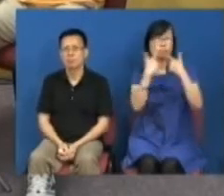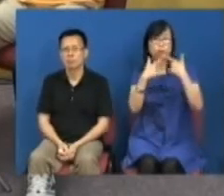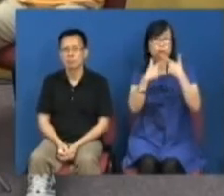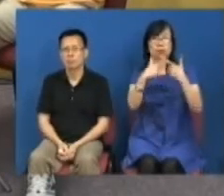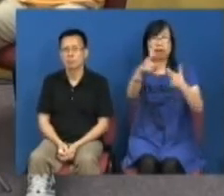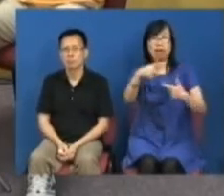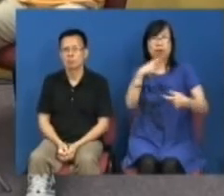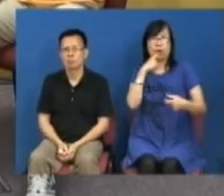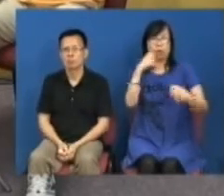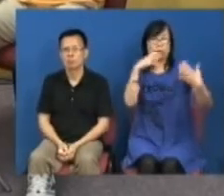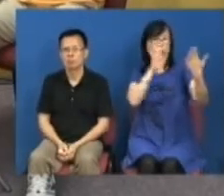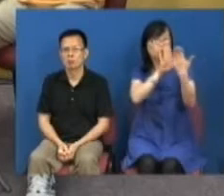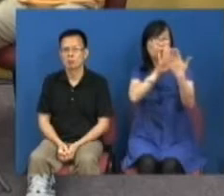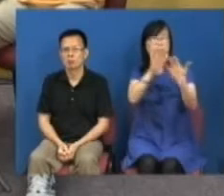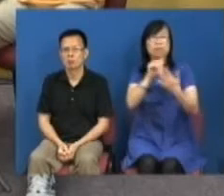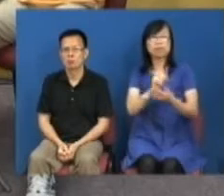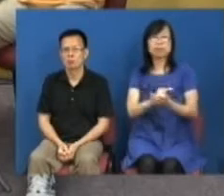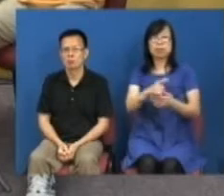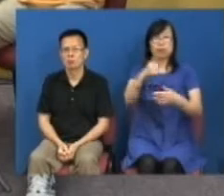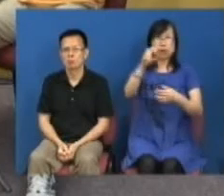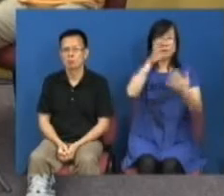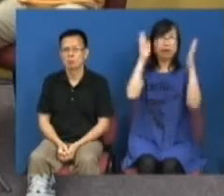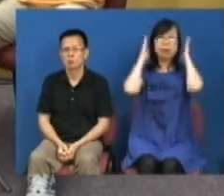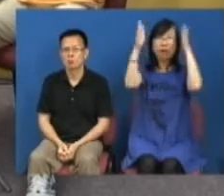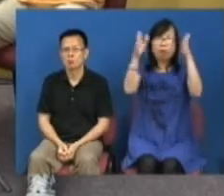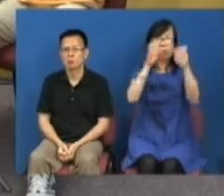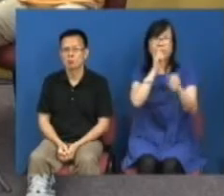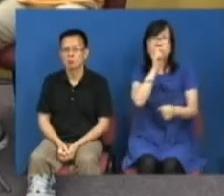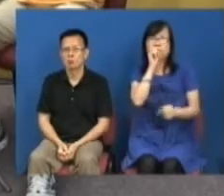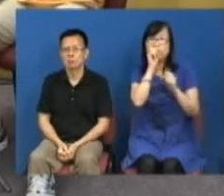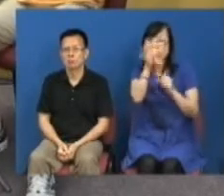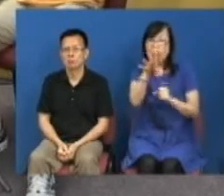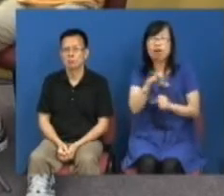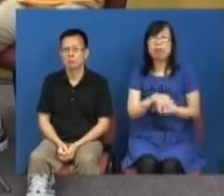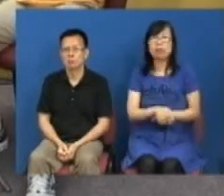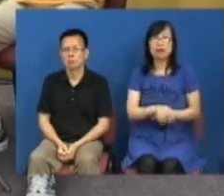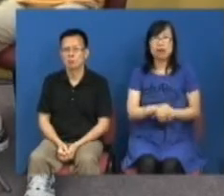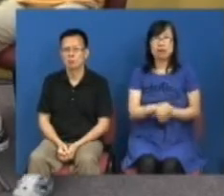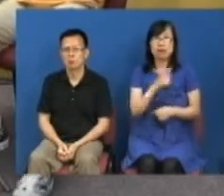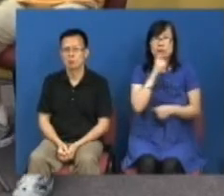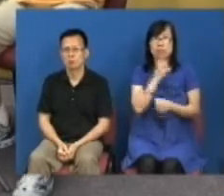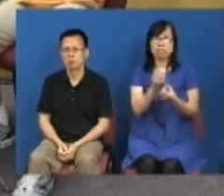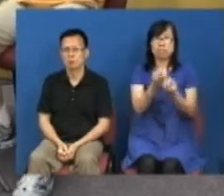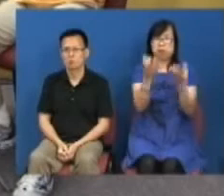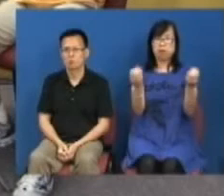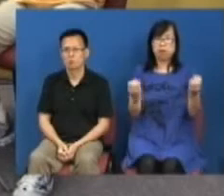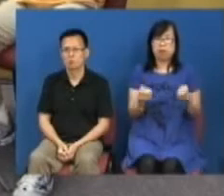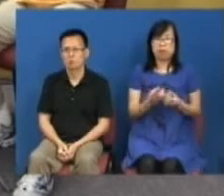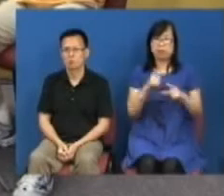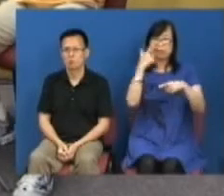有一个对立面他们会较为倾向报道这方面有火花的新闻从而